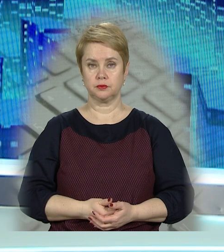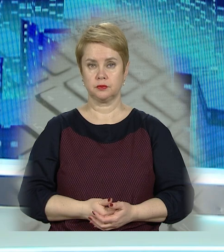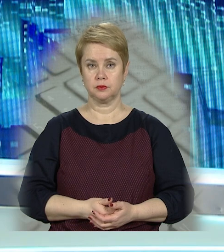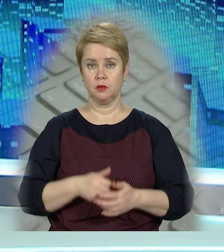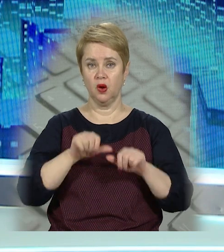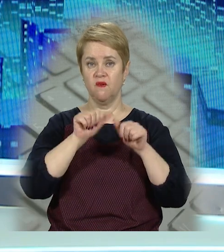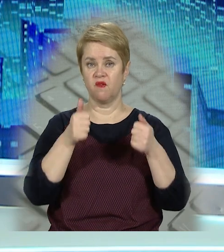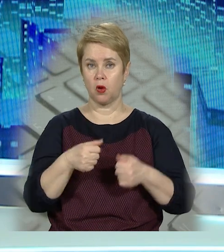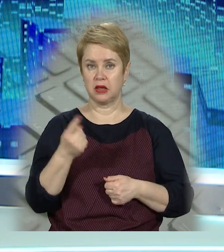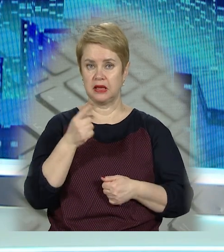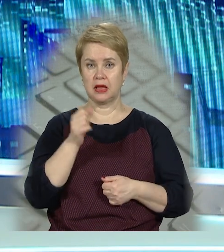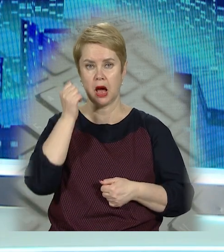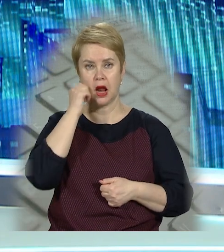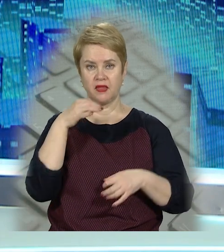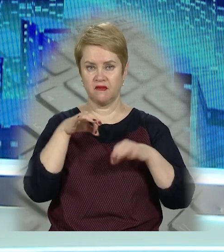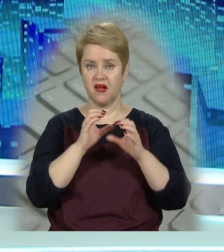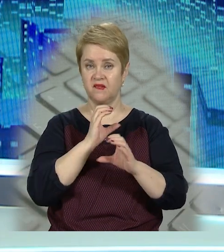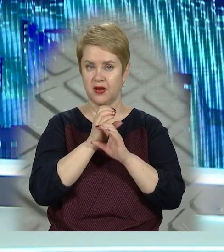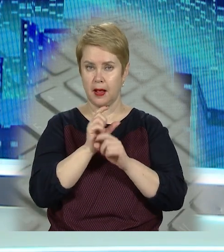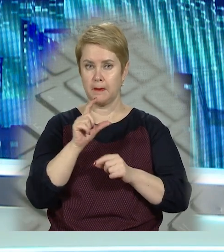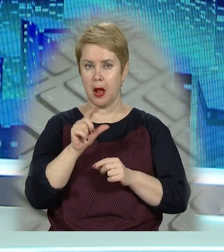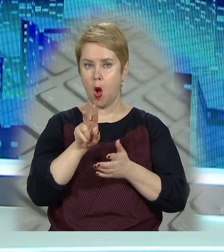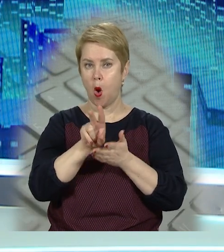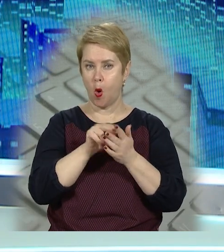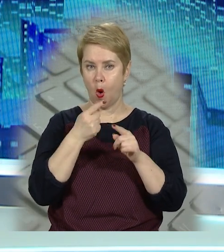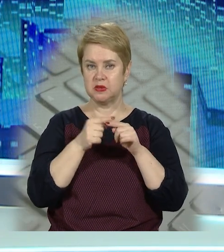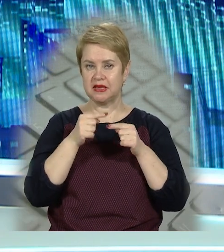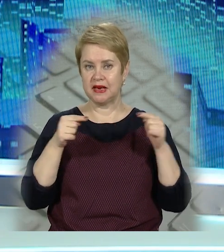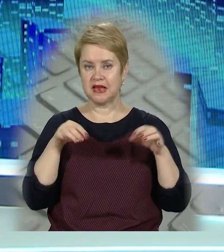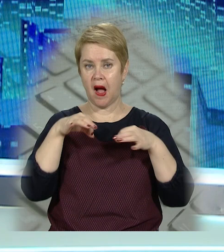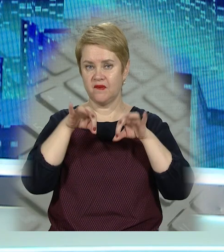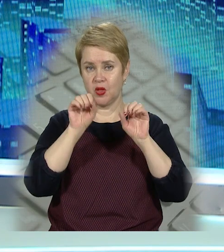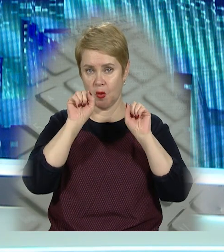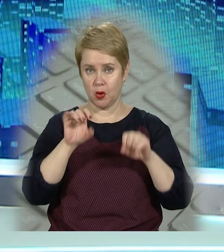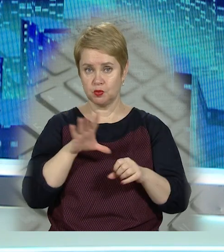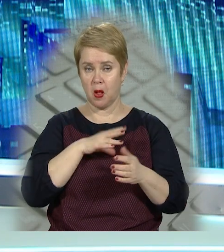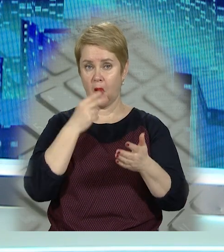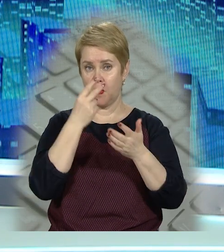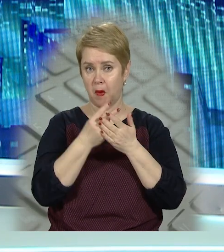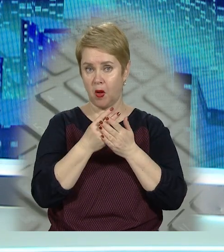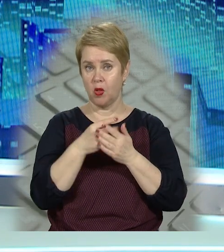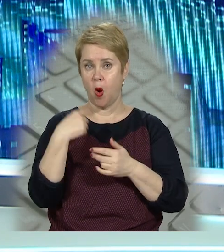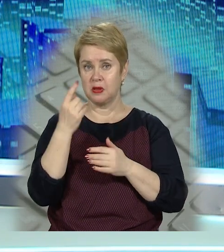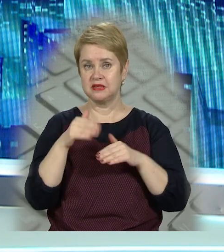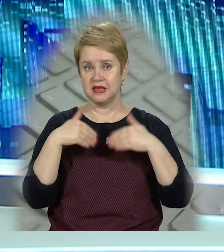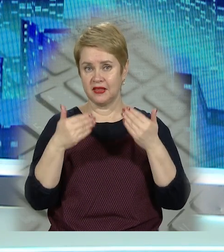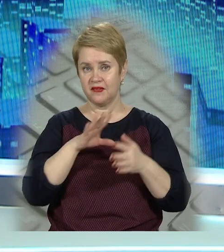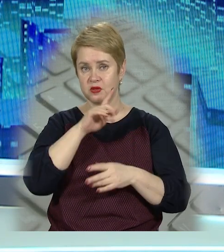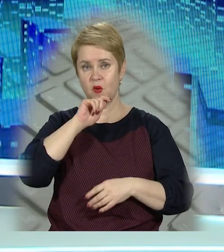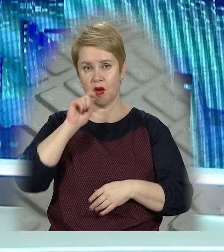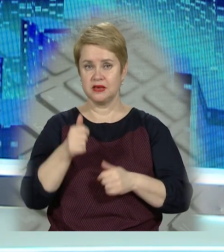Формула-1, ретроавтівки та вантажівки. Маленькі копії цих та інших автомобілів можна було побачити на обласному етапі